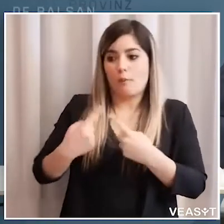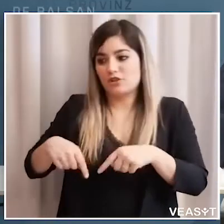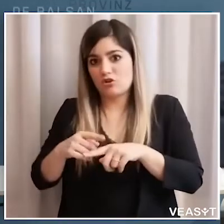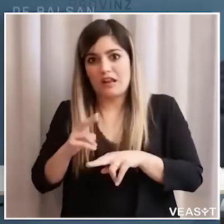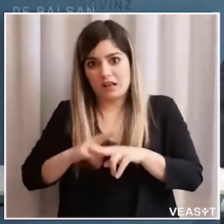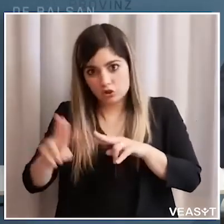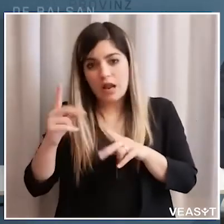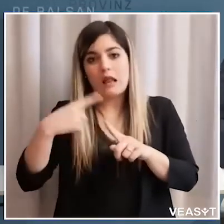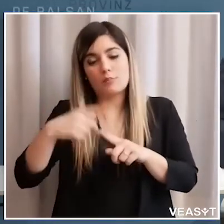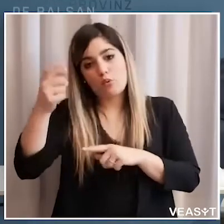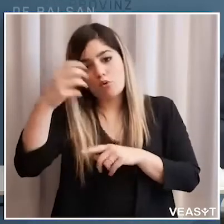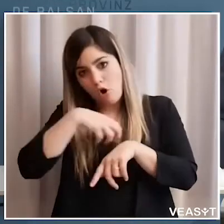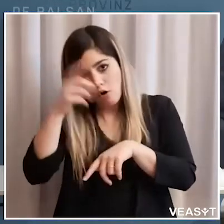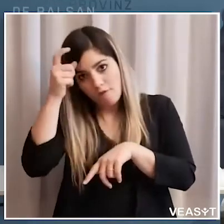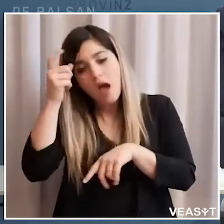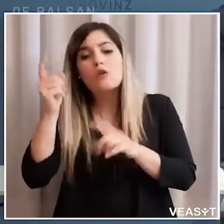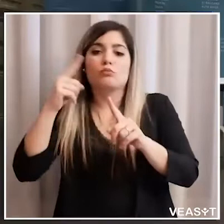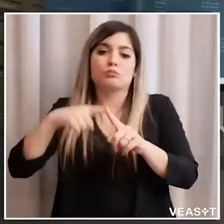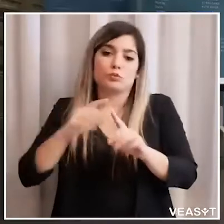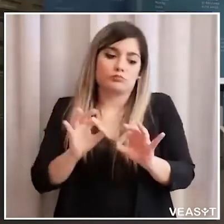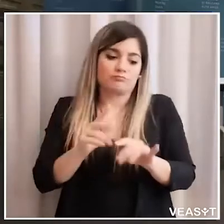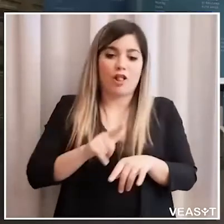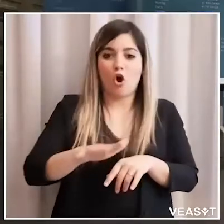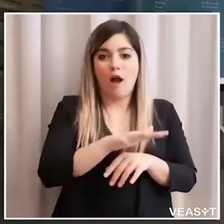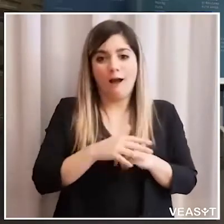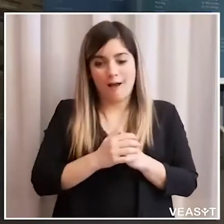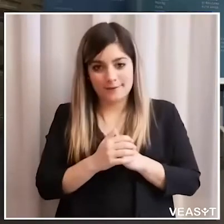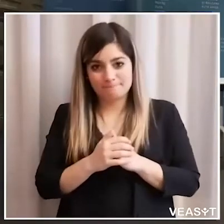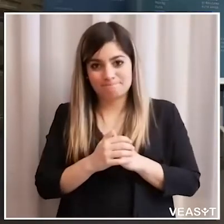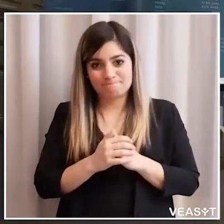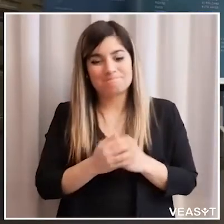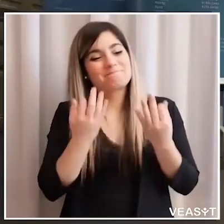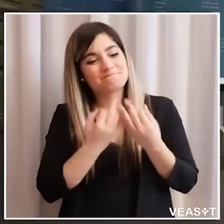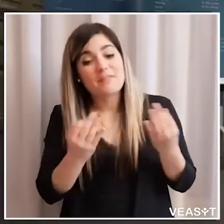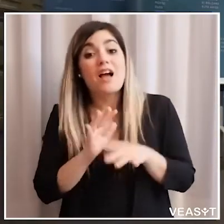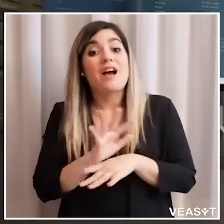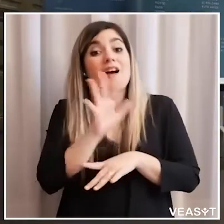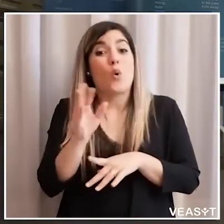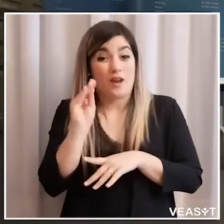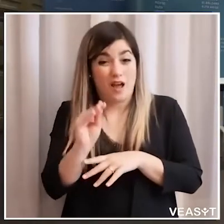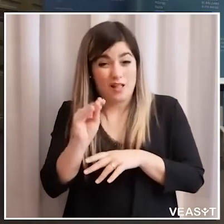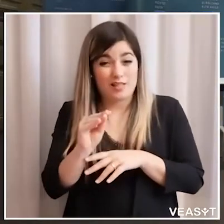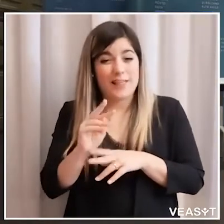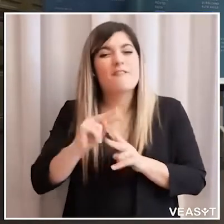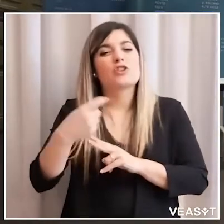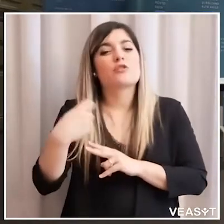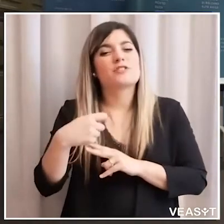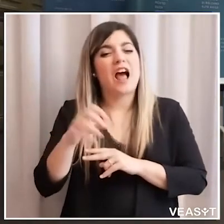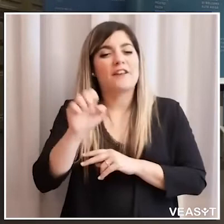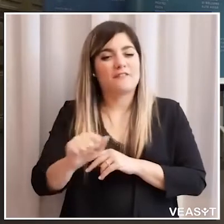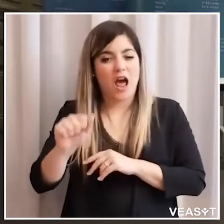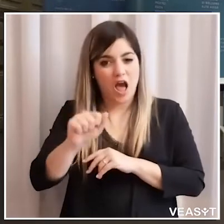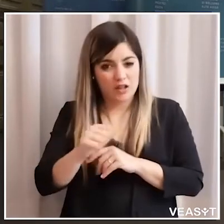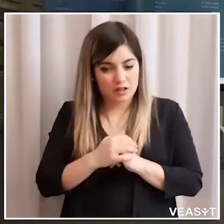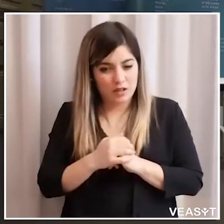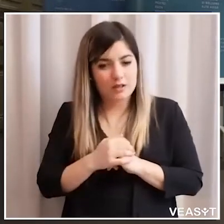governo ma anche qui a livello locale ecco sì un'altra domanda è rivolta al vicepresidente